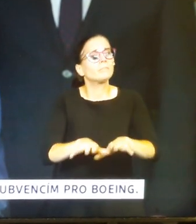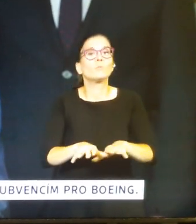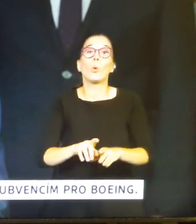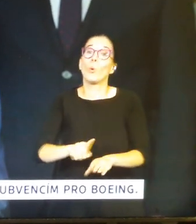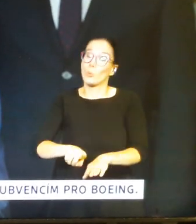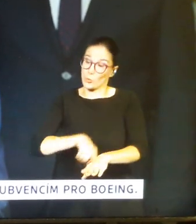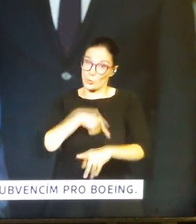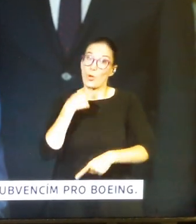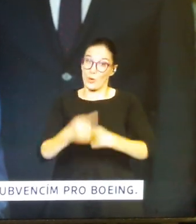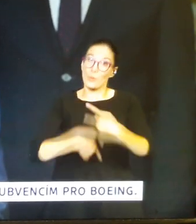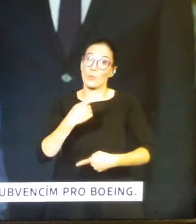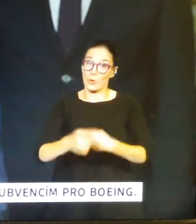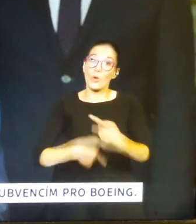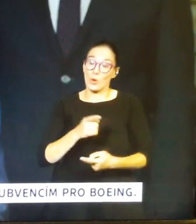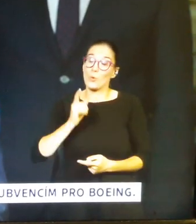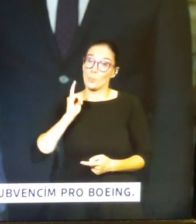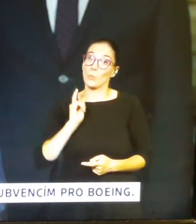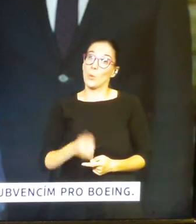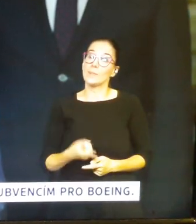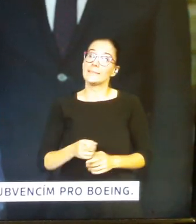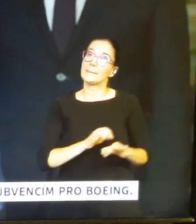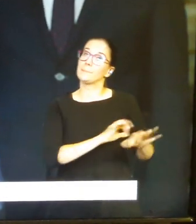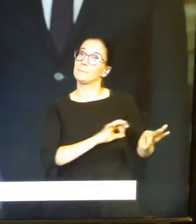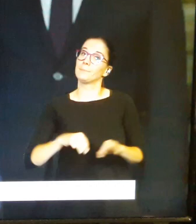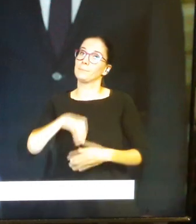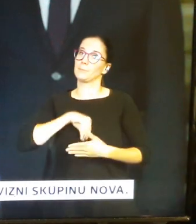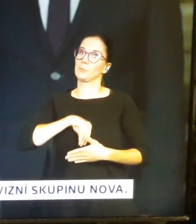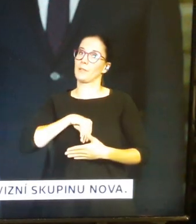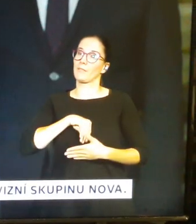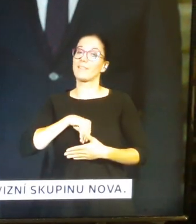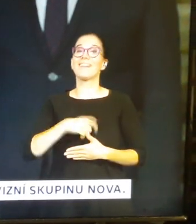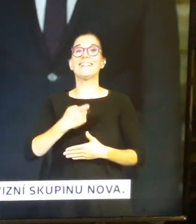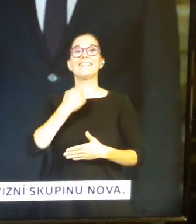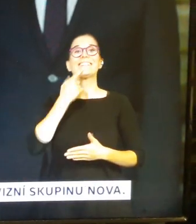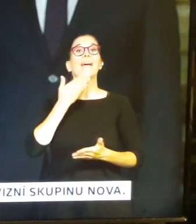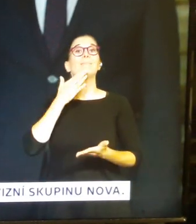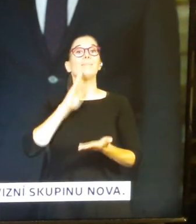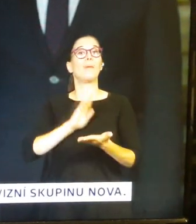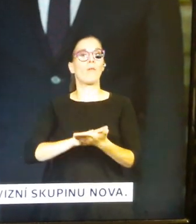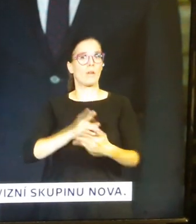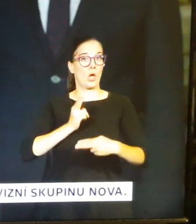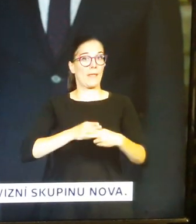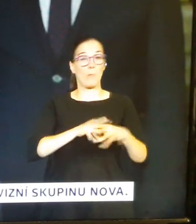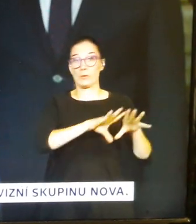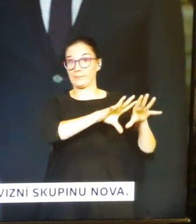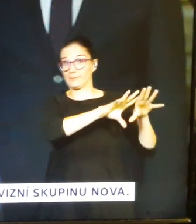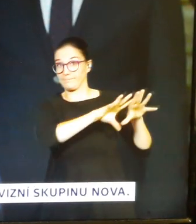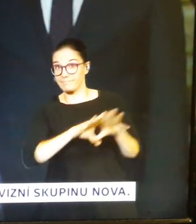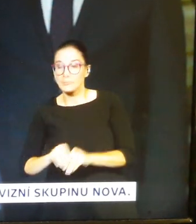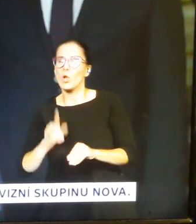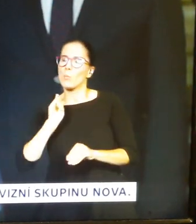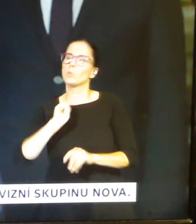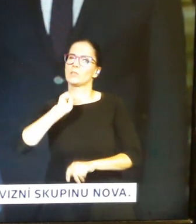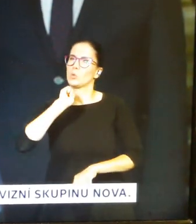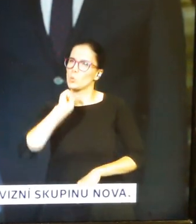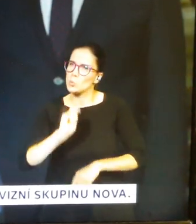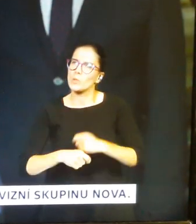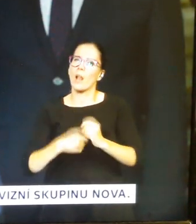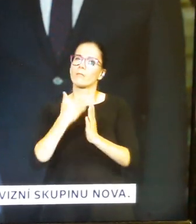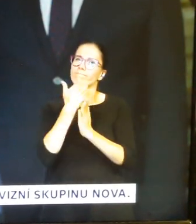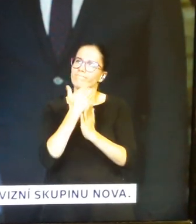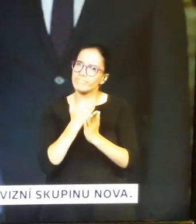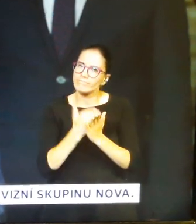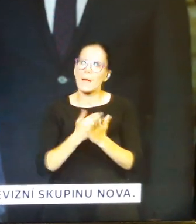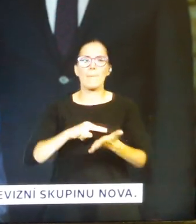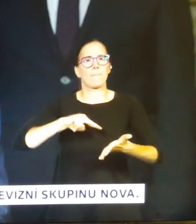proces. A je potřeba k jeho úspěšnému zvládnutí stravit jasnou a promyšlenou strategii. A to